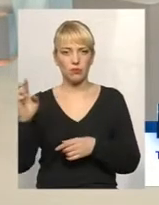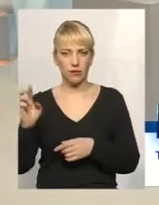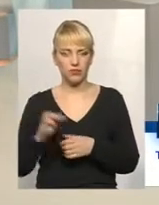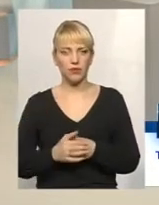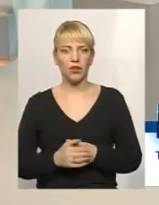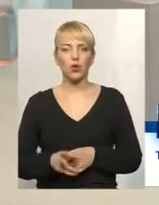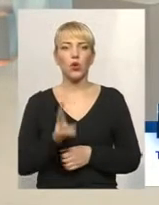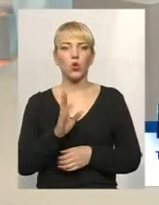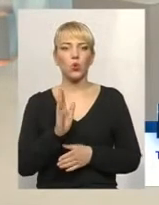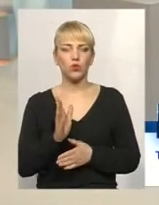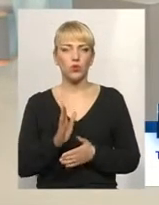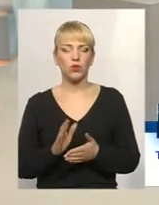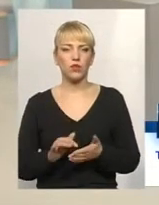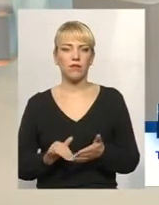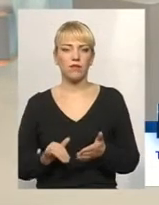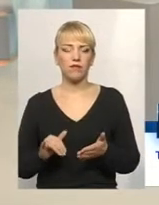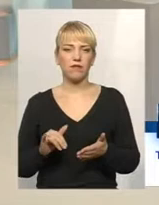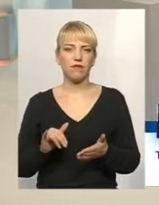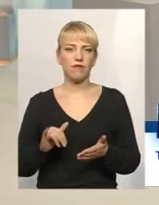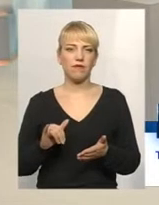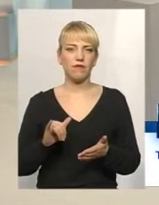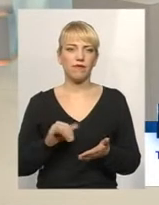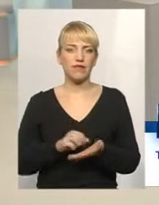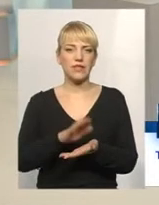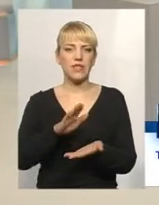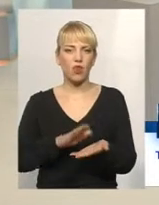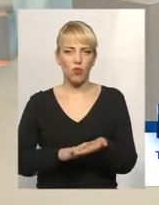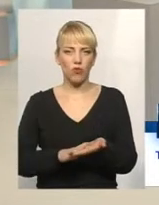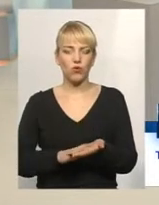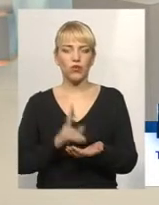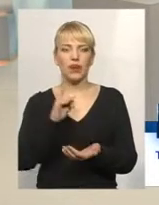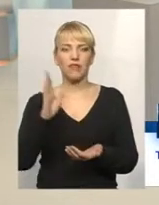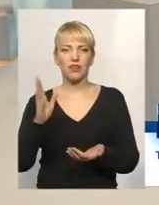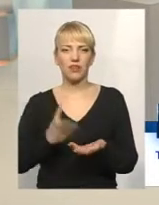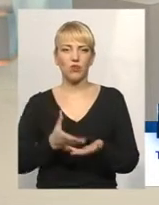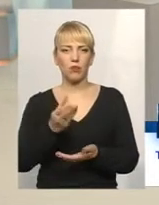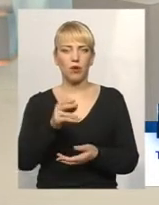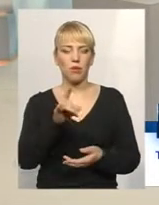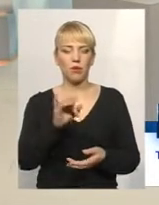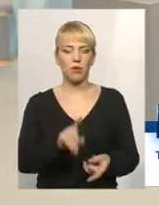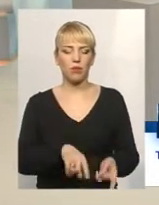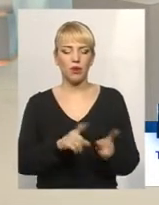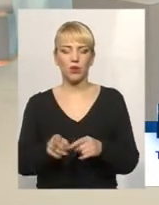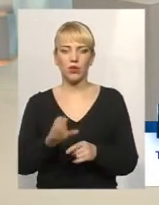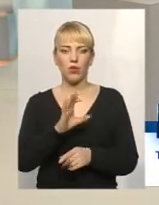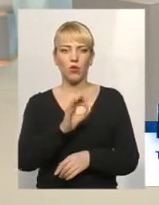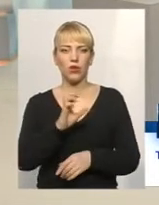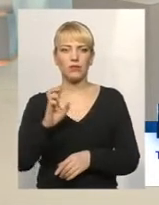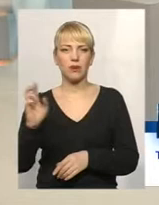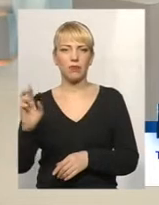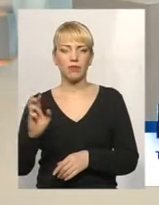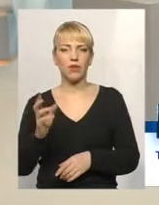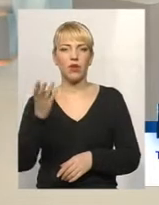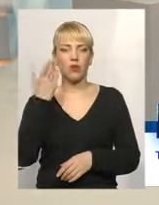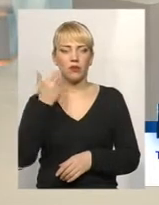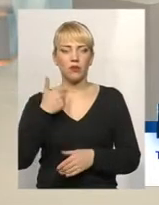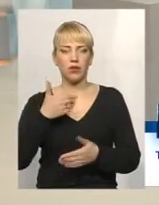Хто буде встановлювати квартирну плату при переході до ОСББ? І коли